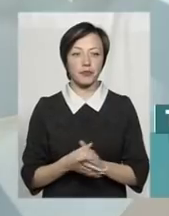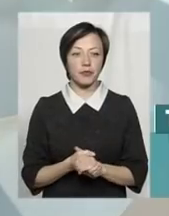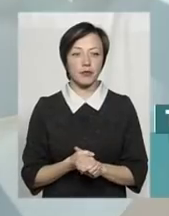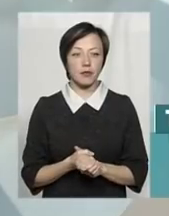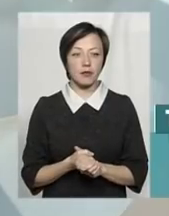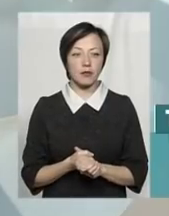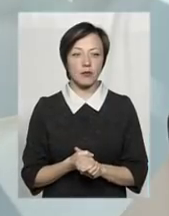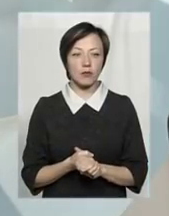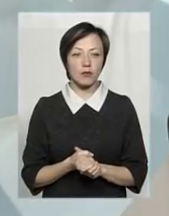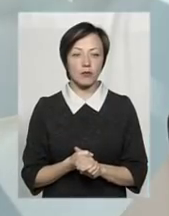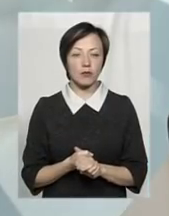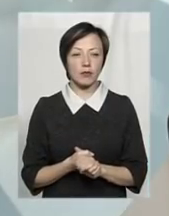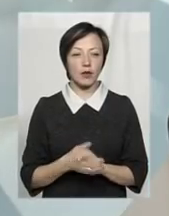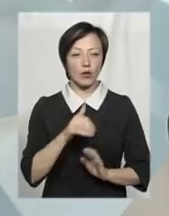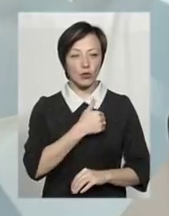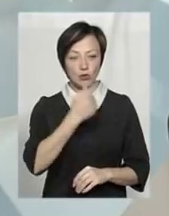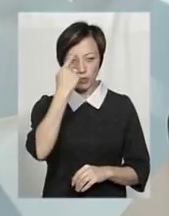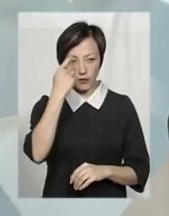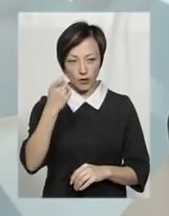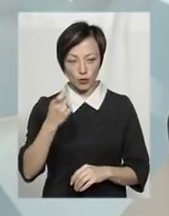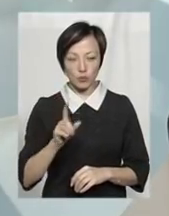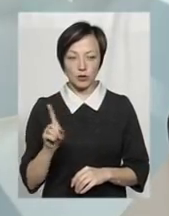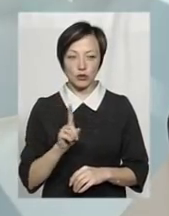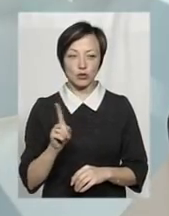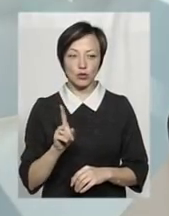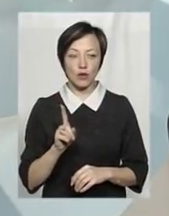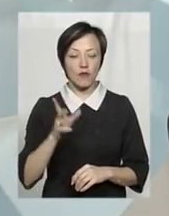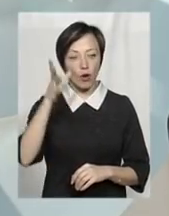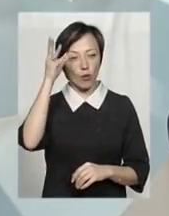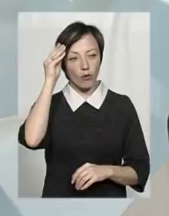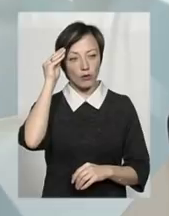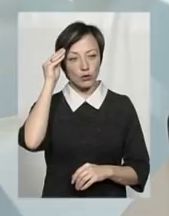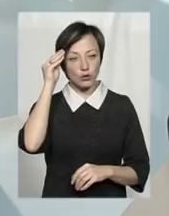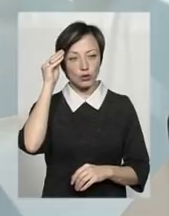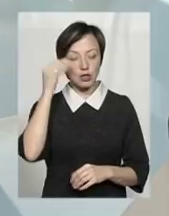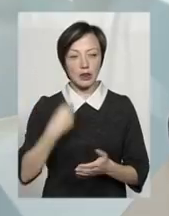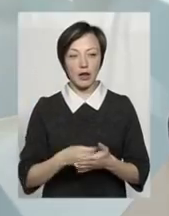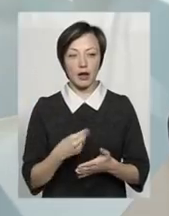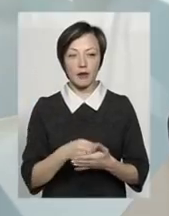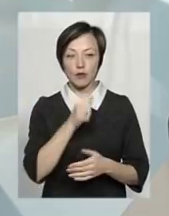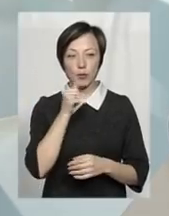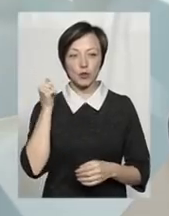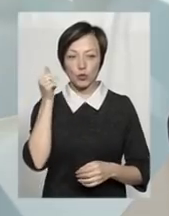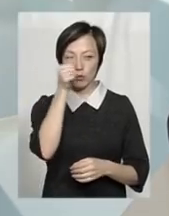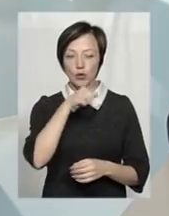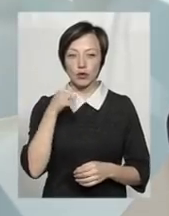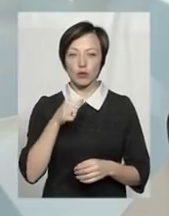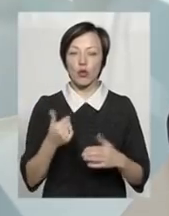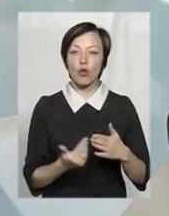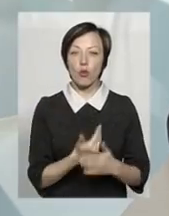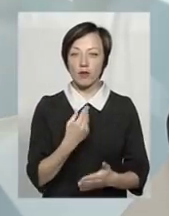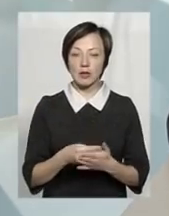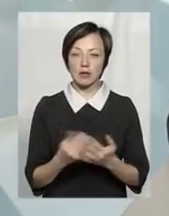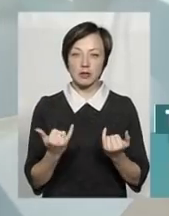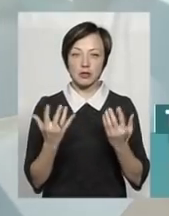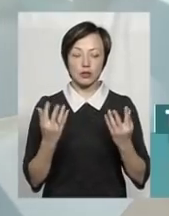Хочу повідомити, що якщо врахувати тариф по минулому році... Тому що нові тарифи на